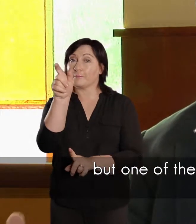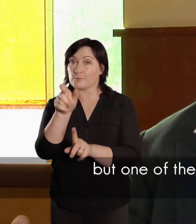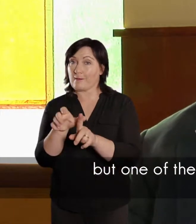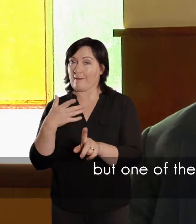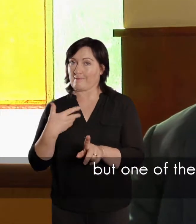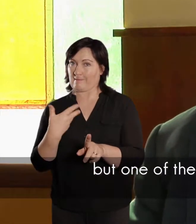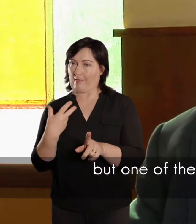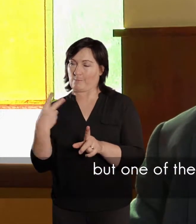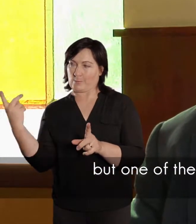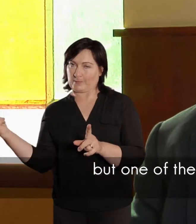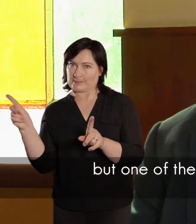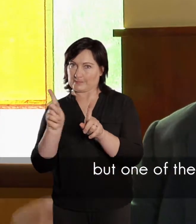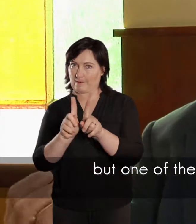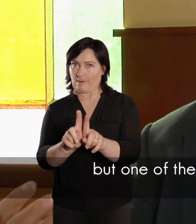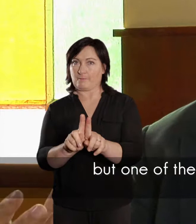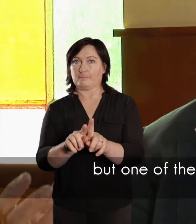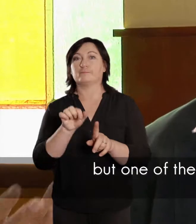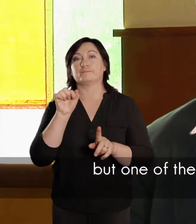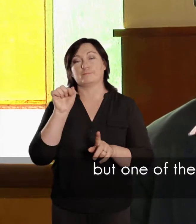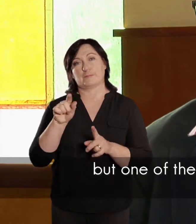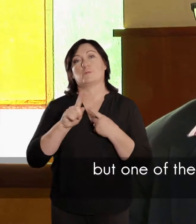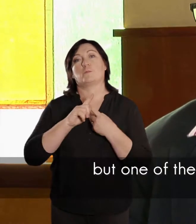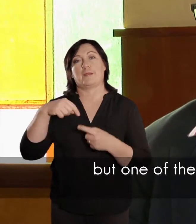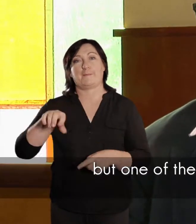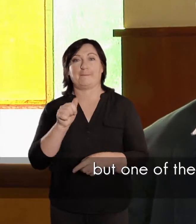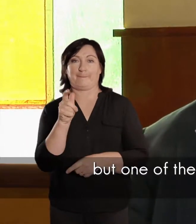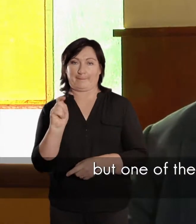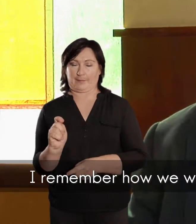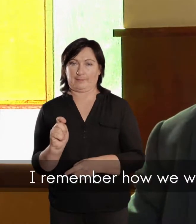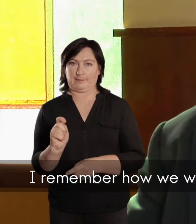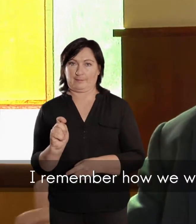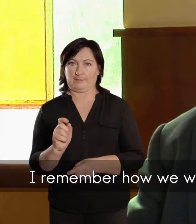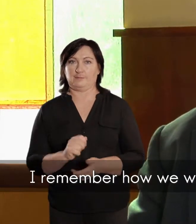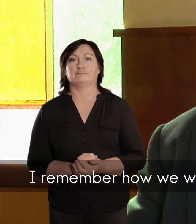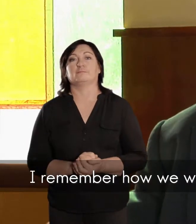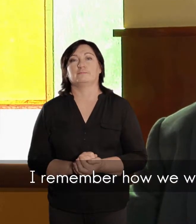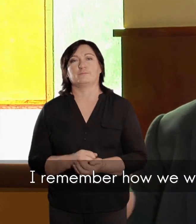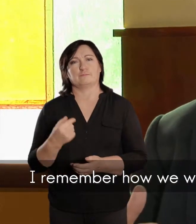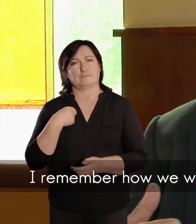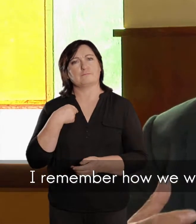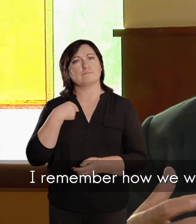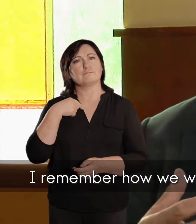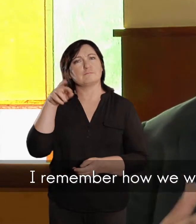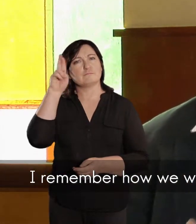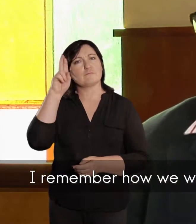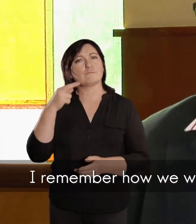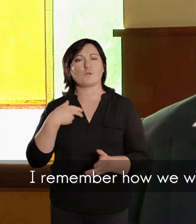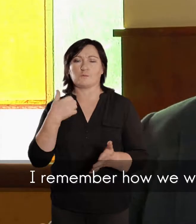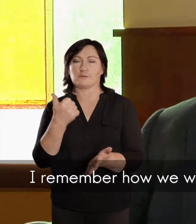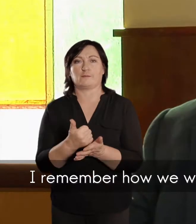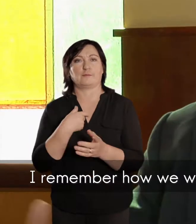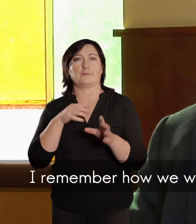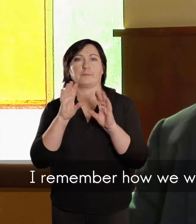daarby moet wees, is, Dominie Pet Peterson. En, ek onthou, hoe het ons, dier die